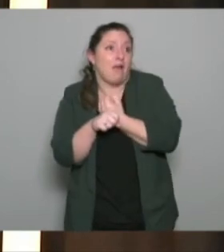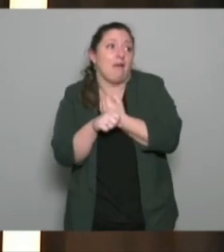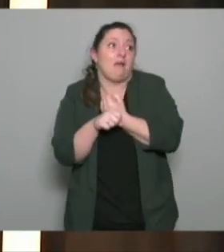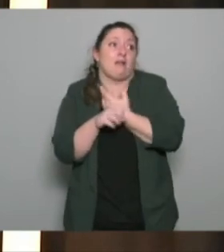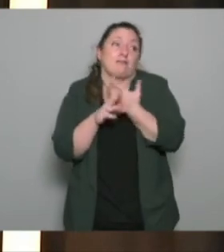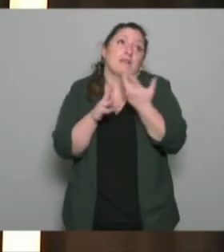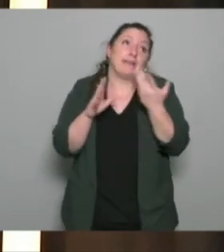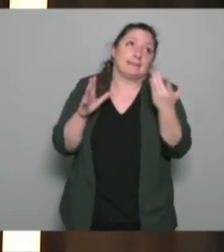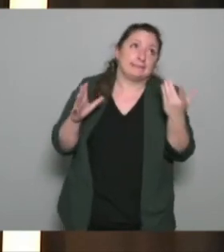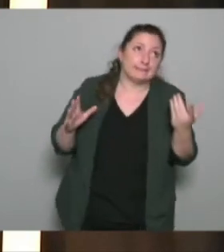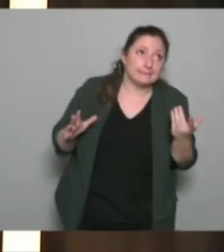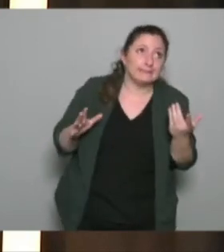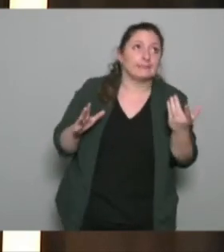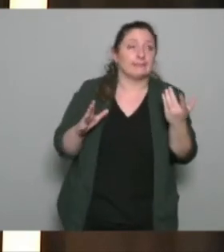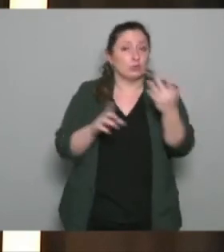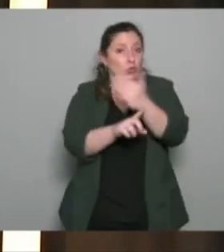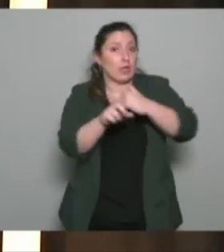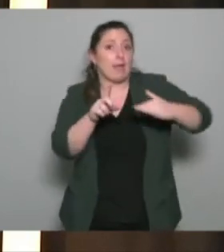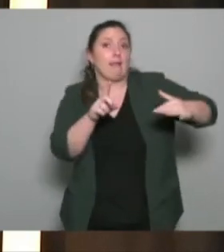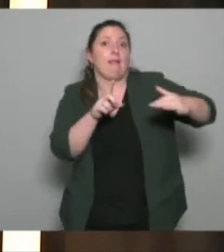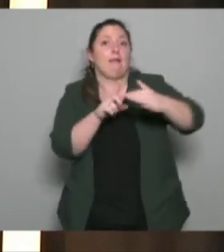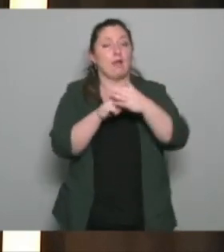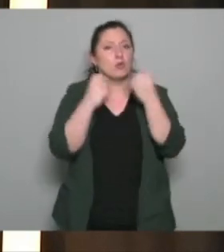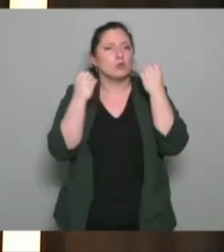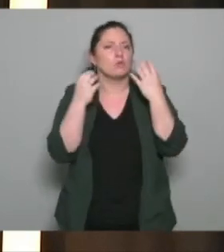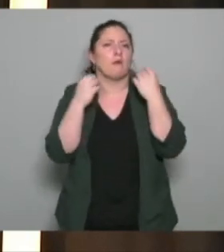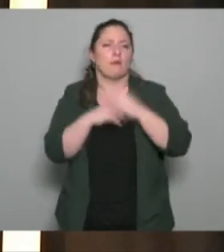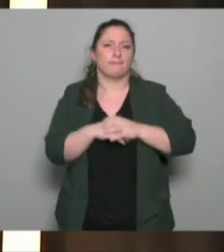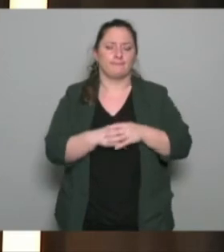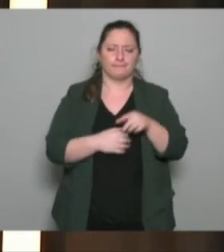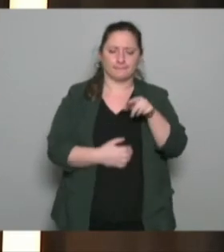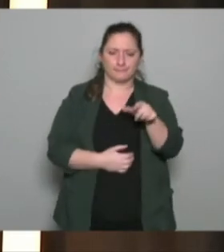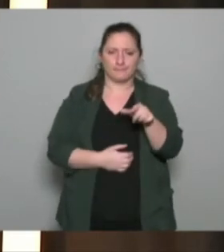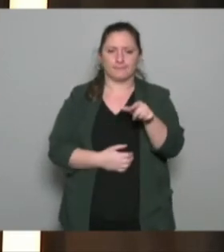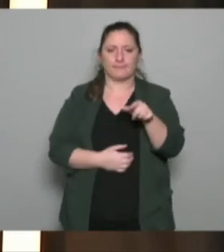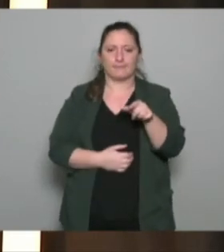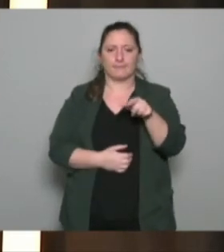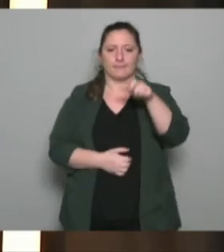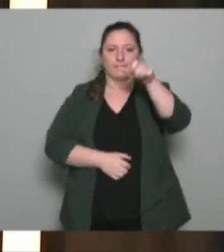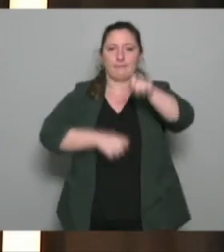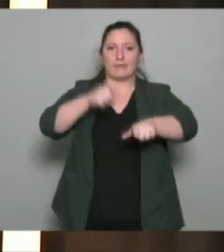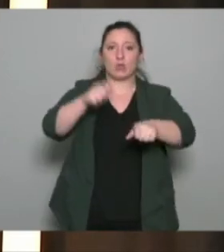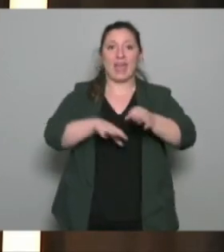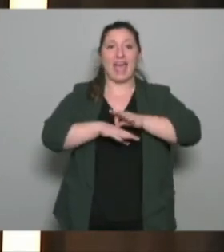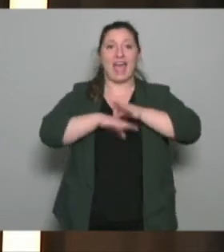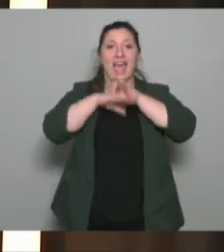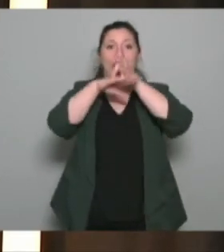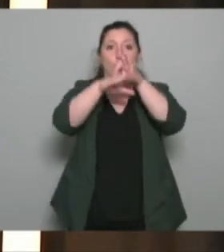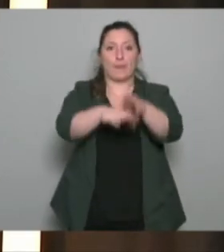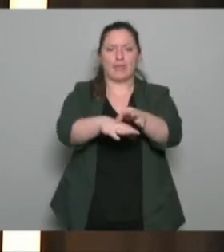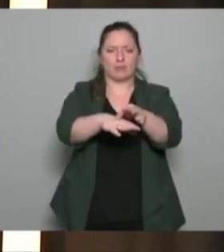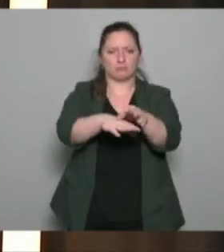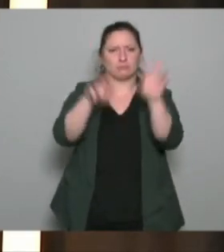travaillent beaucoup ou la participation de ce qu'ils nomment les personnes accompagnées alors